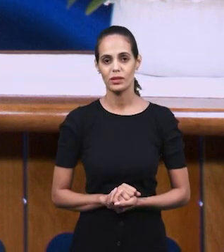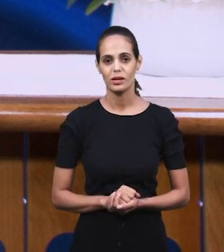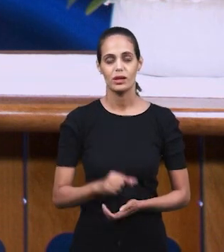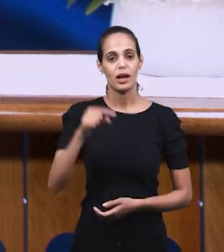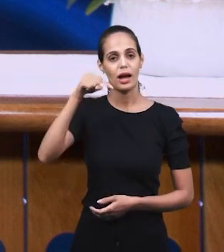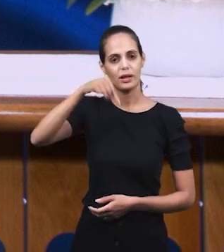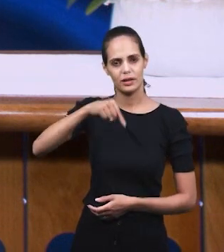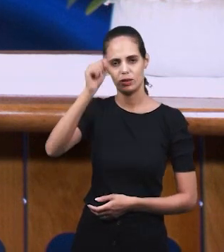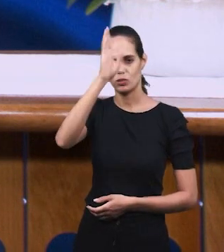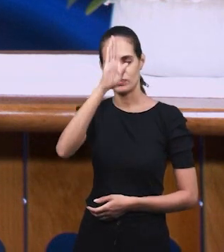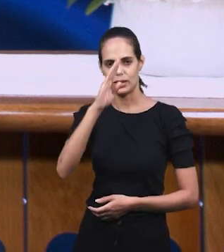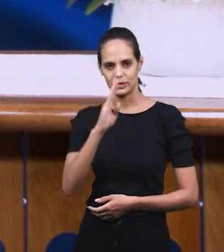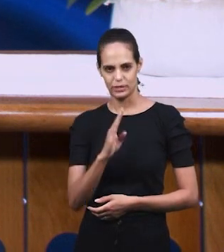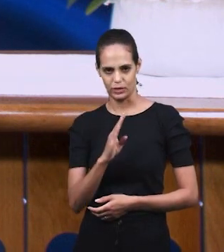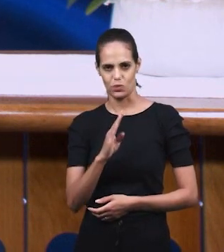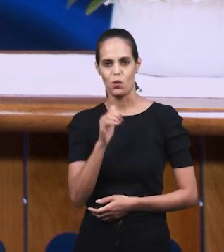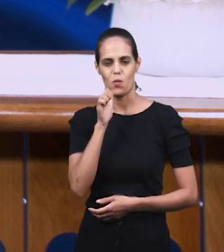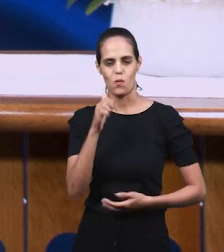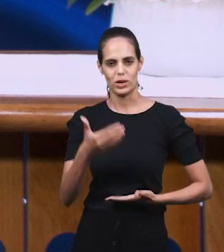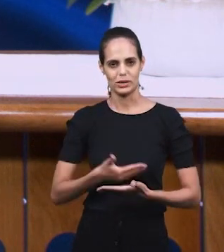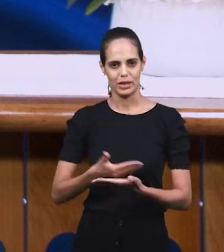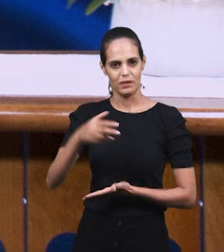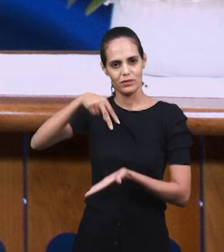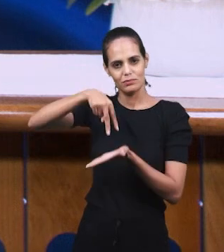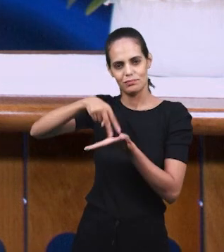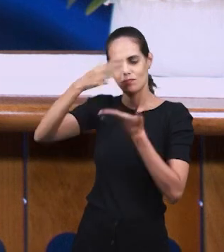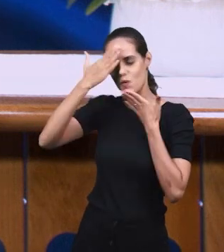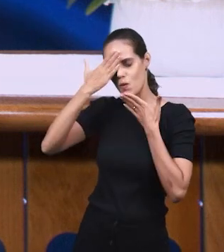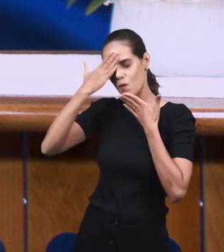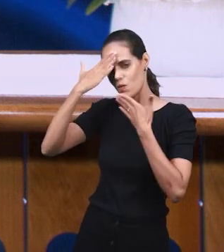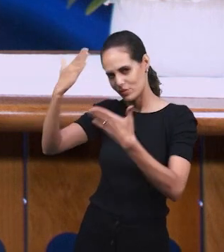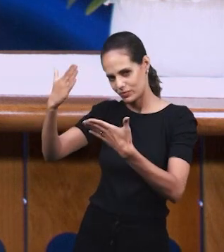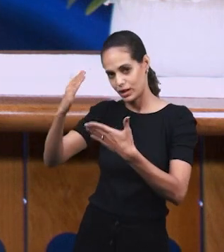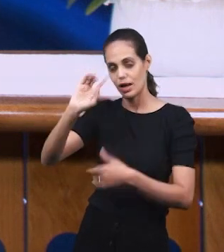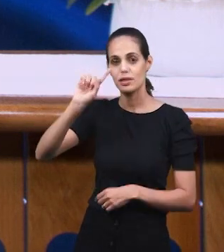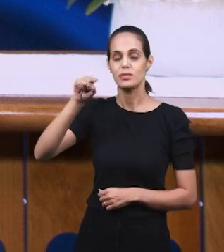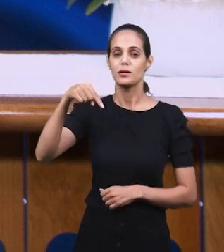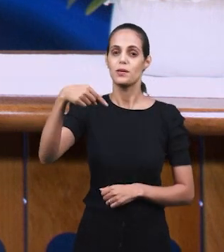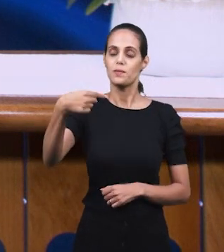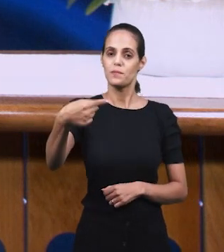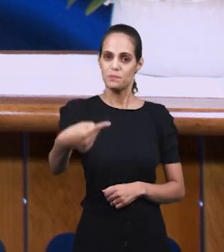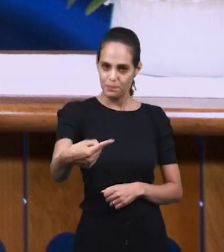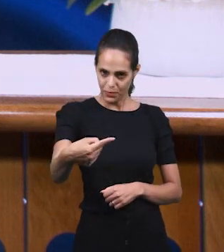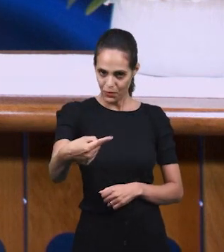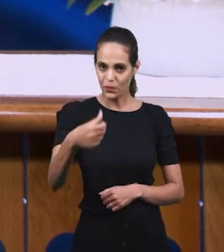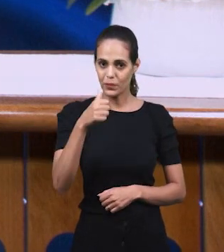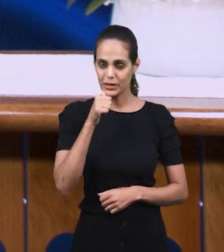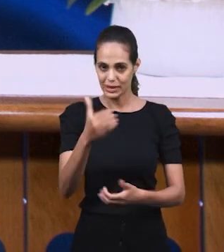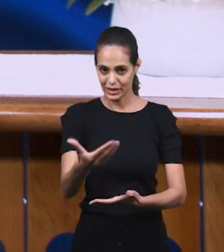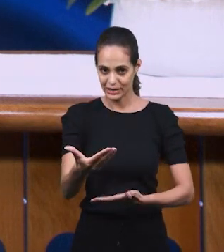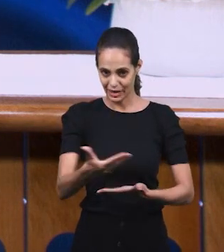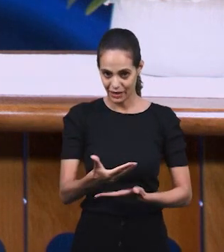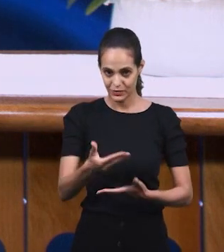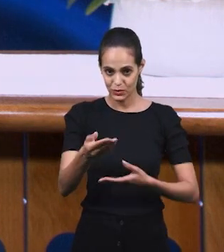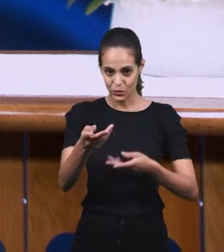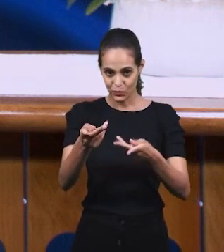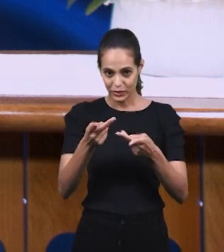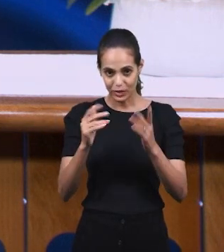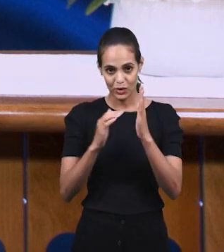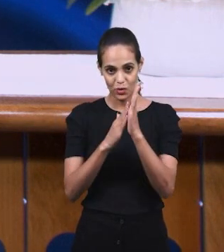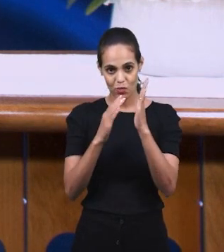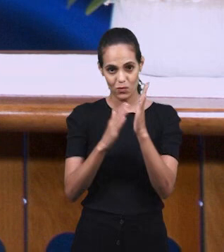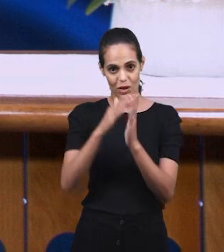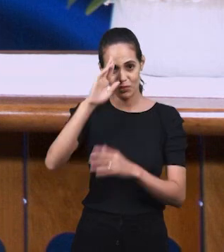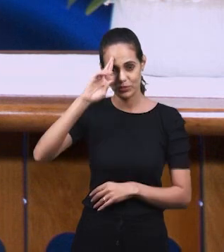молитву благодарности одной из сестер из Бразилии, а также после этого мы споем псалом имени нашего